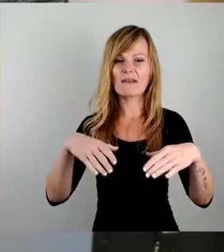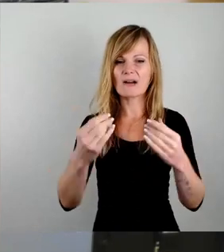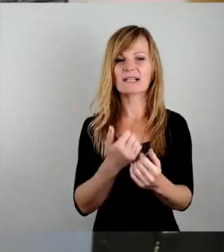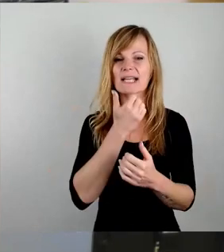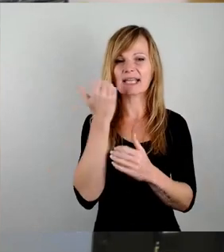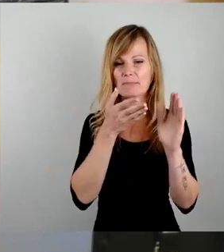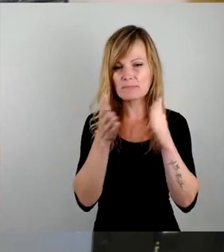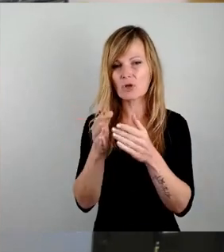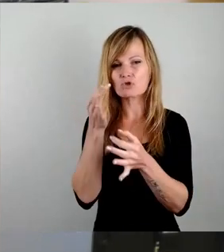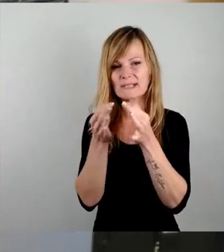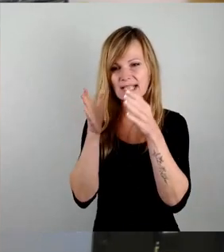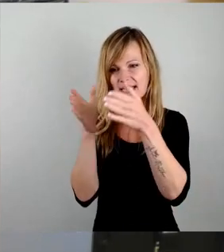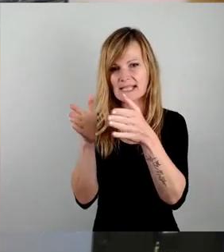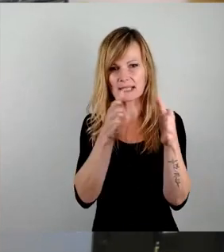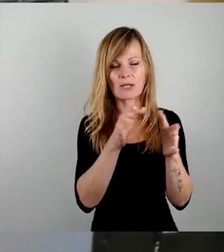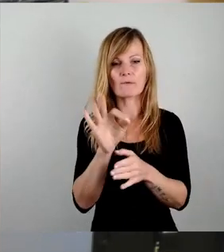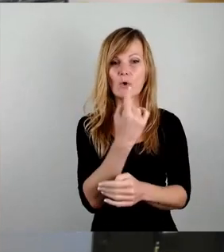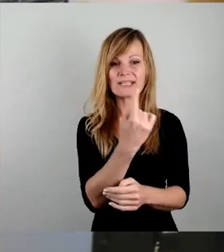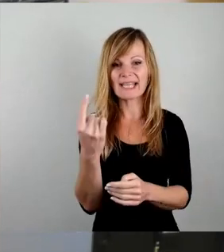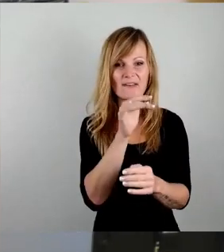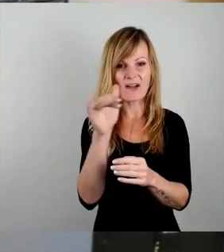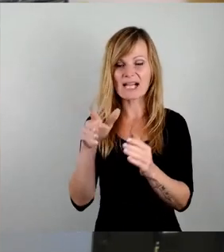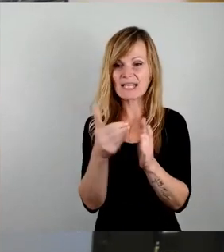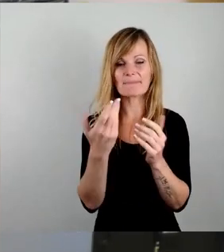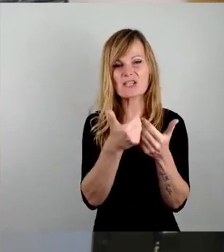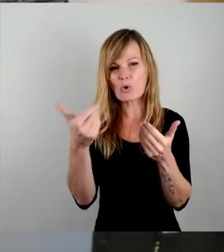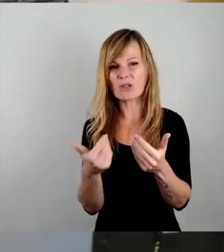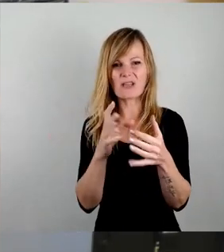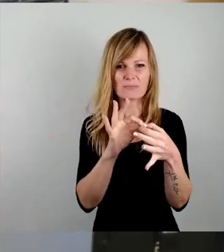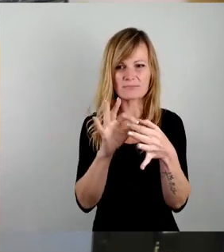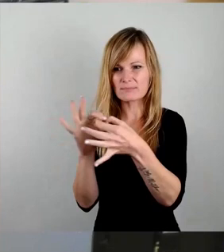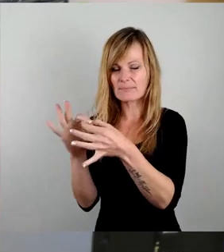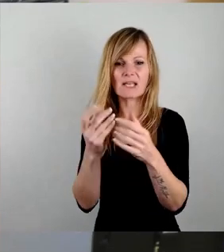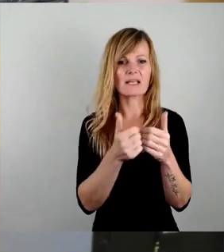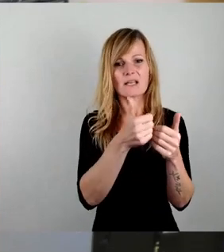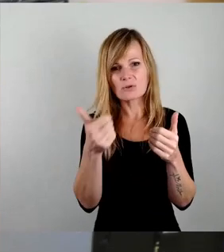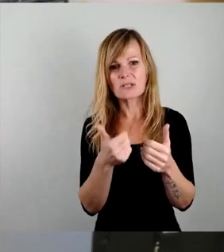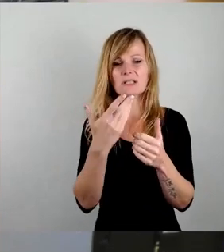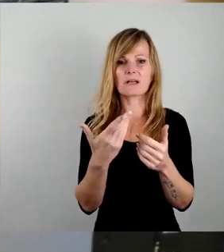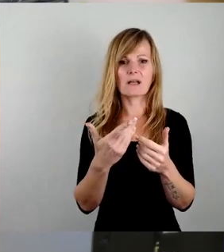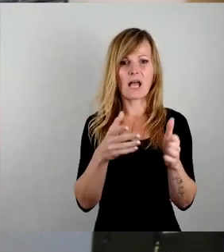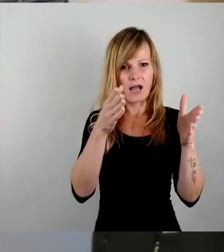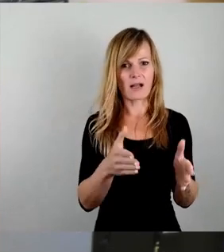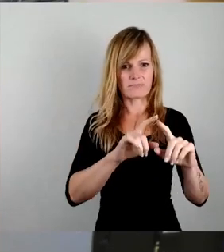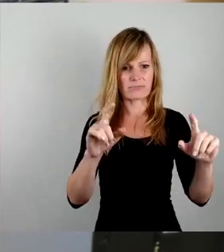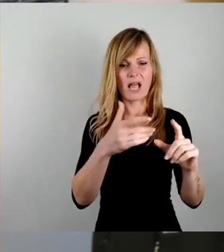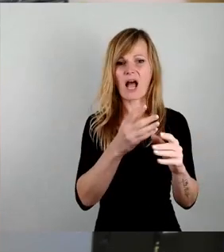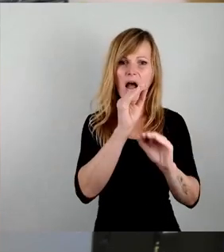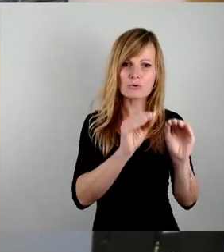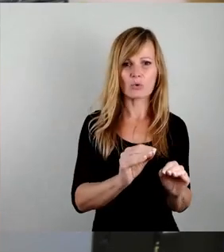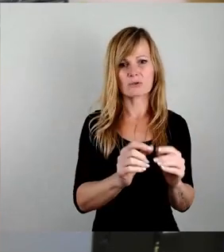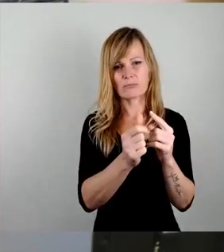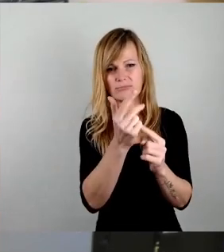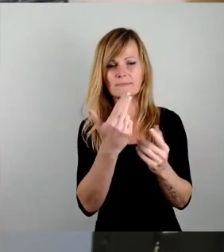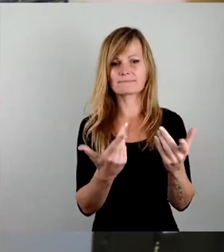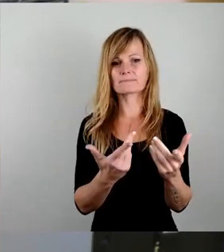Da gibt es für jeden Fall, gibt es im Prinzip Sonderzüge, die im Prinzip eine besondere Ausrüstung haben und die dann sozusagen auch, wenn wir